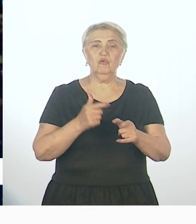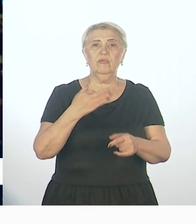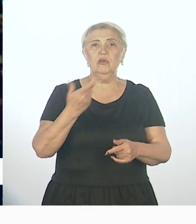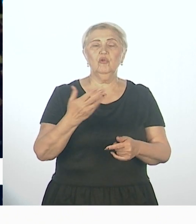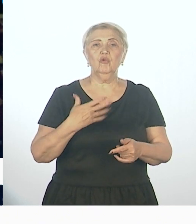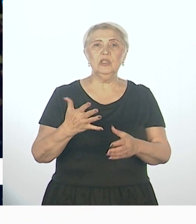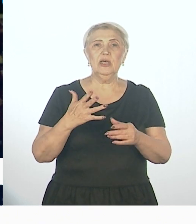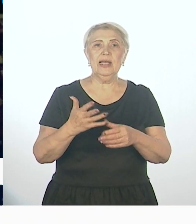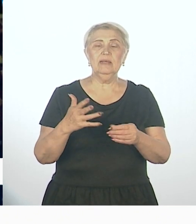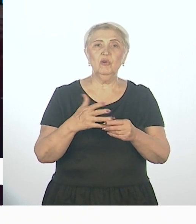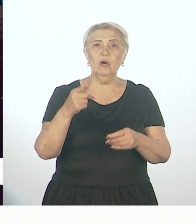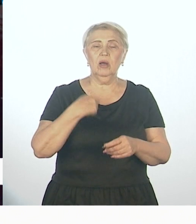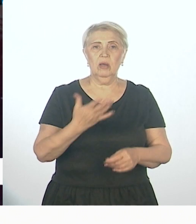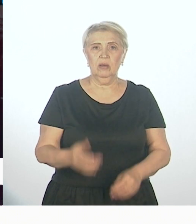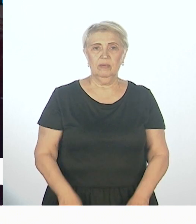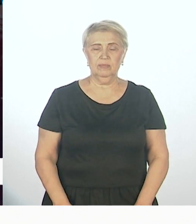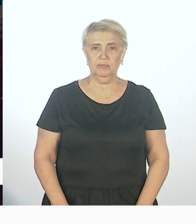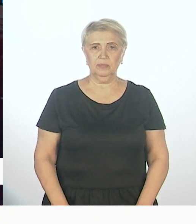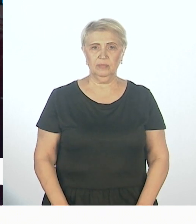предложений, конечно, бы не звучало.